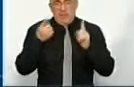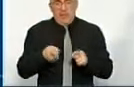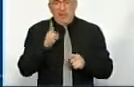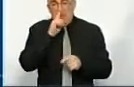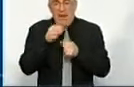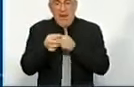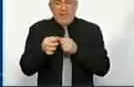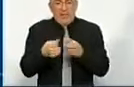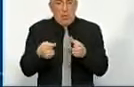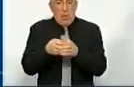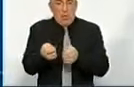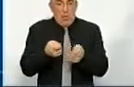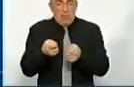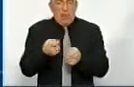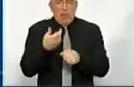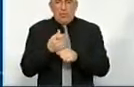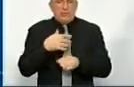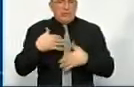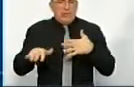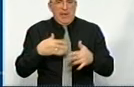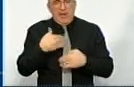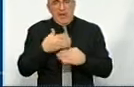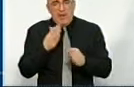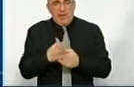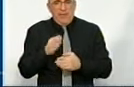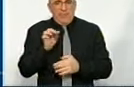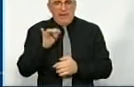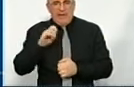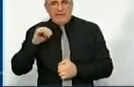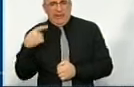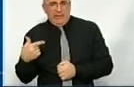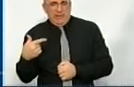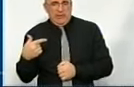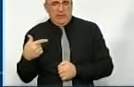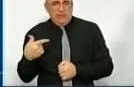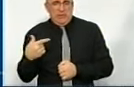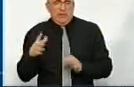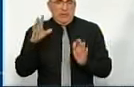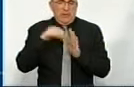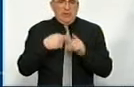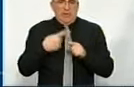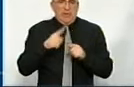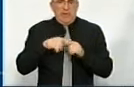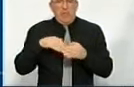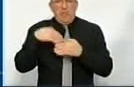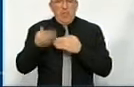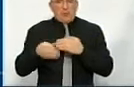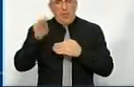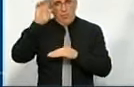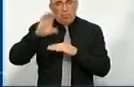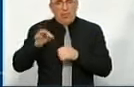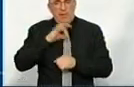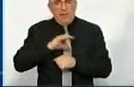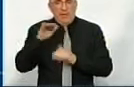маленькі громади дуже слабо користуються інструментами фандрізингу, залучення так званих позабюджетних коштів і